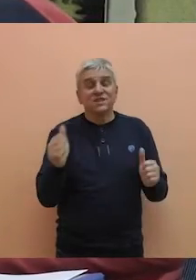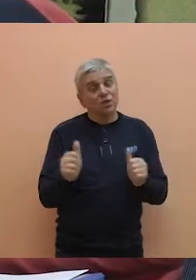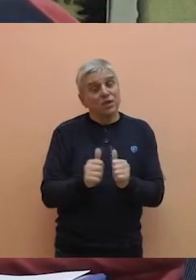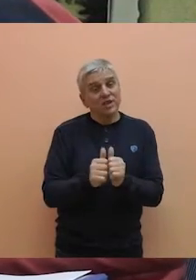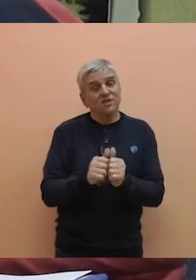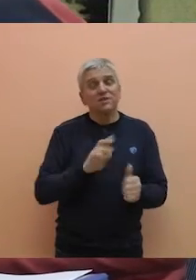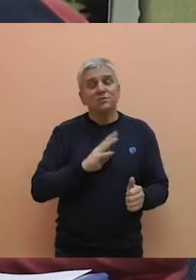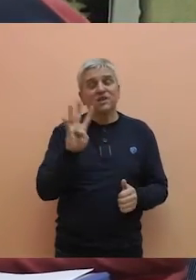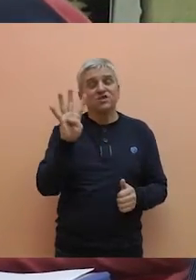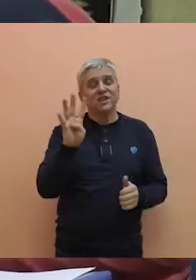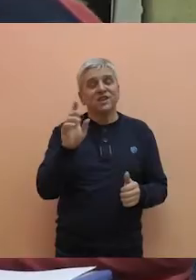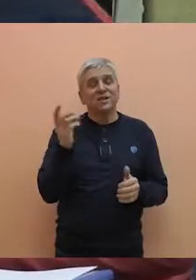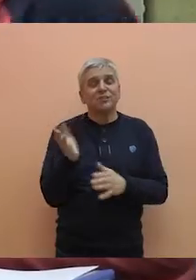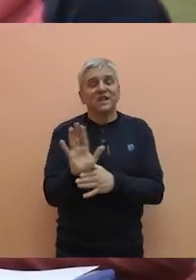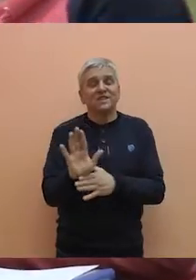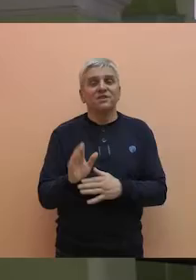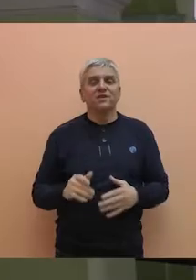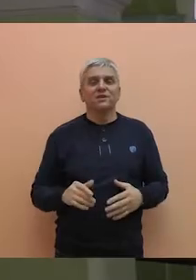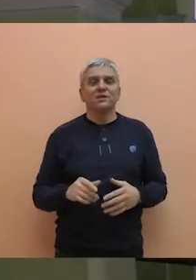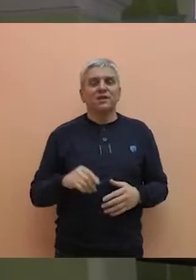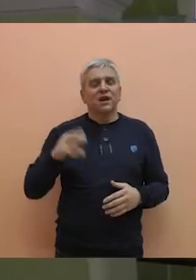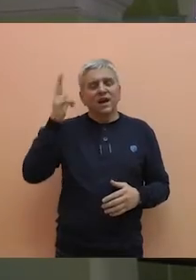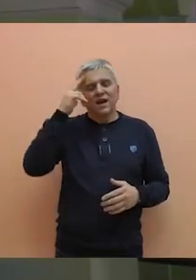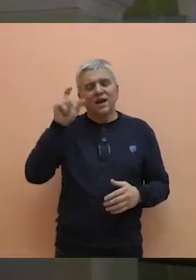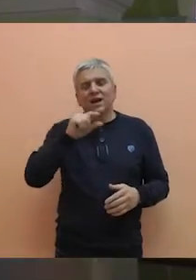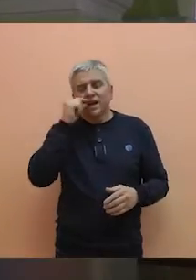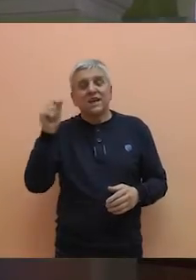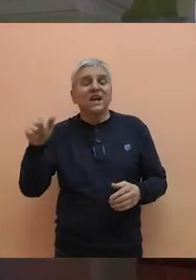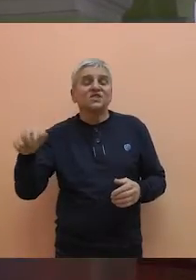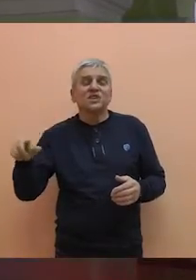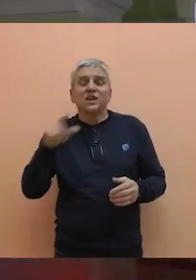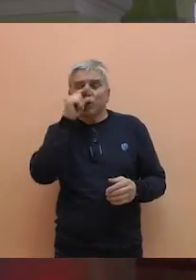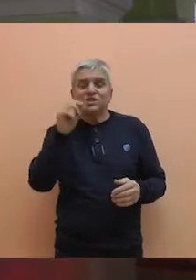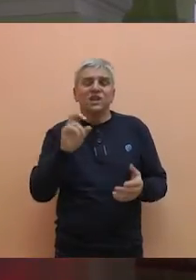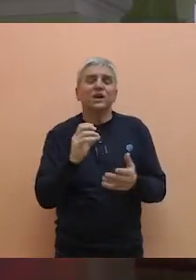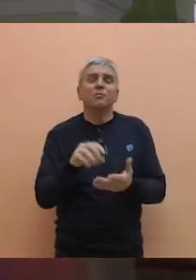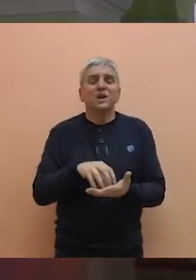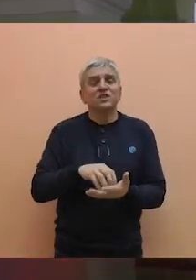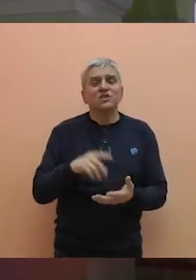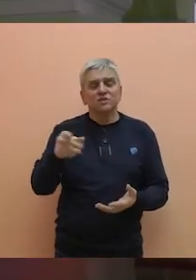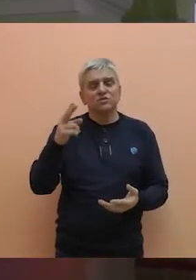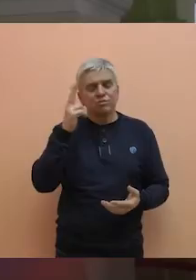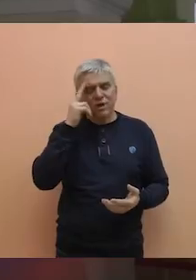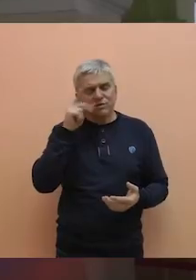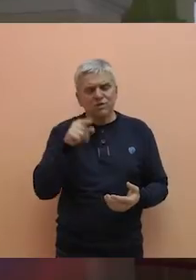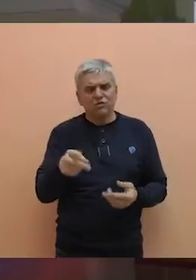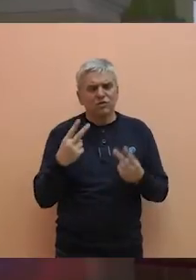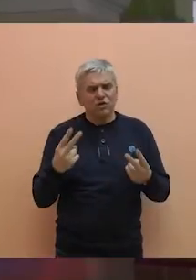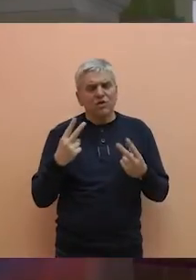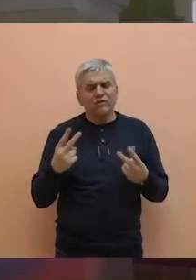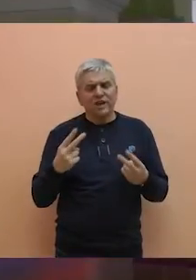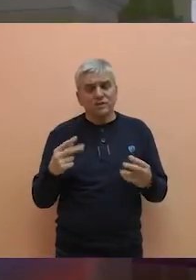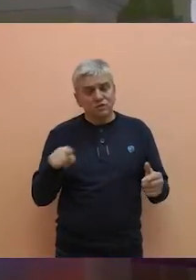Mađarskog jedinstva ima 4 kandidata. Građani su prepoznali značajnost ove koalicije,